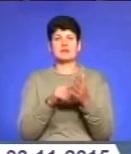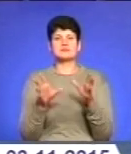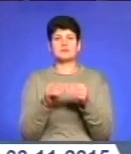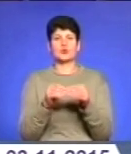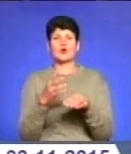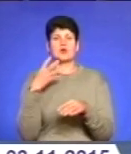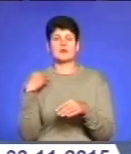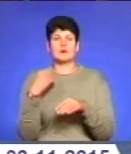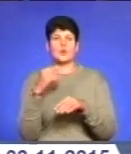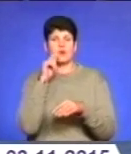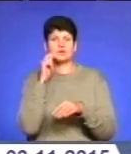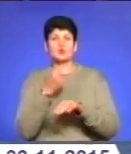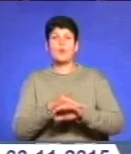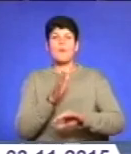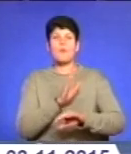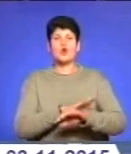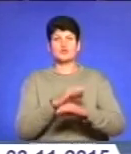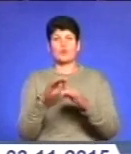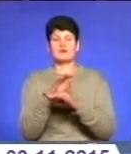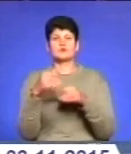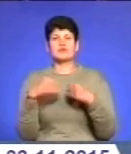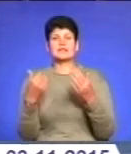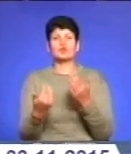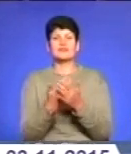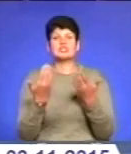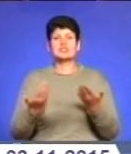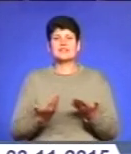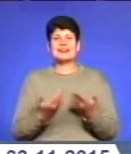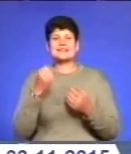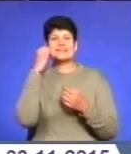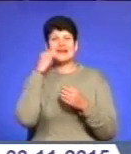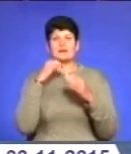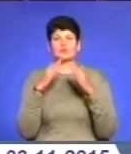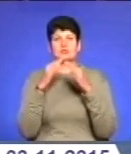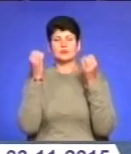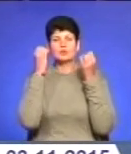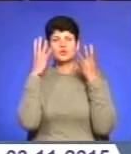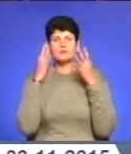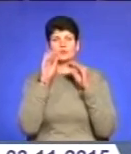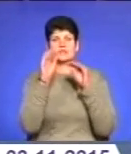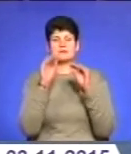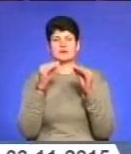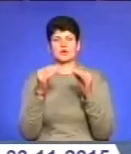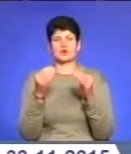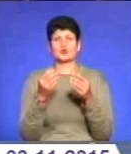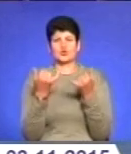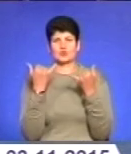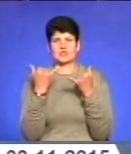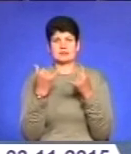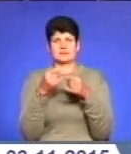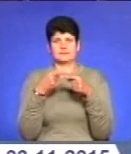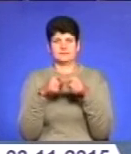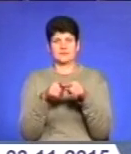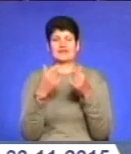проєкту інвестицій в культуру. Для того, щоб дати нове життя застарілим будинкам культури, їх оснащують сучасними медіалабами. Дві такі